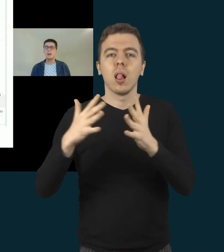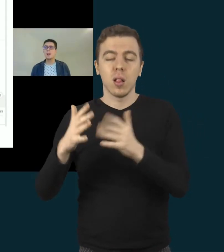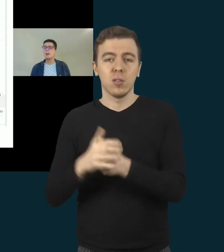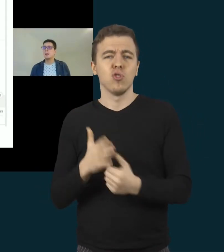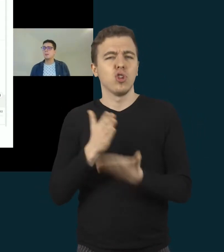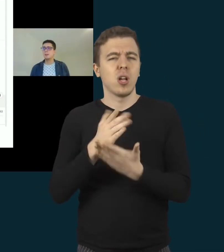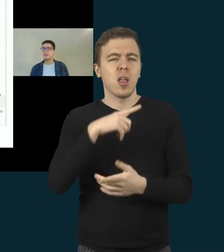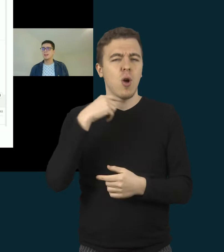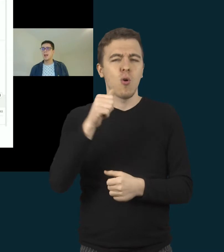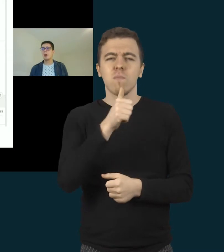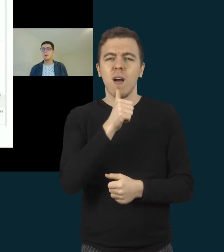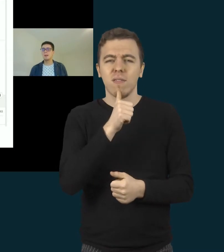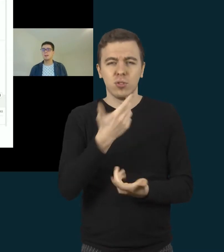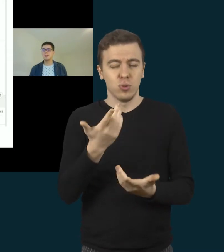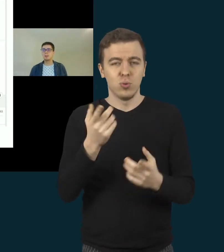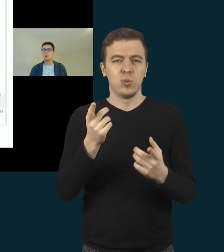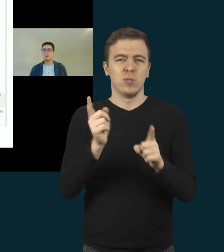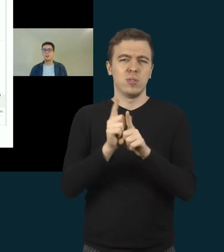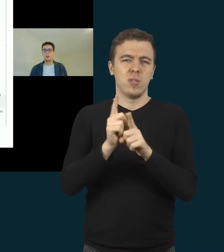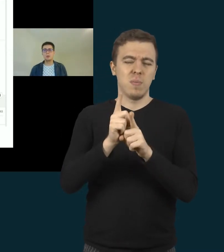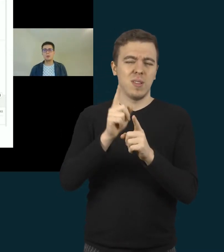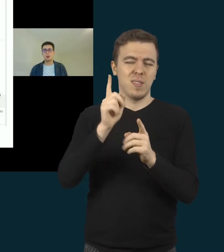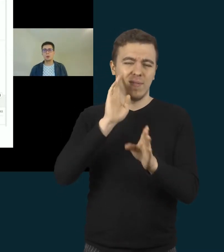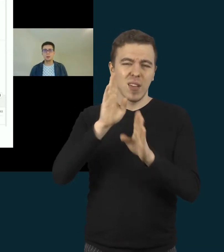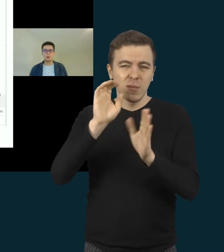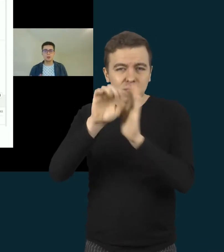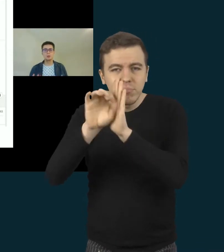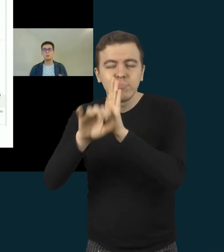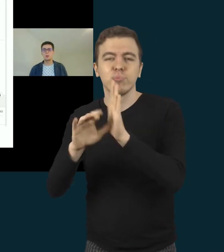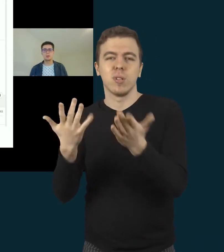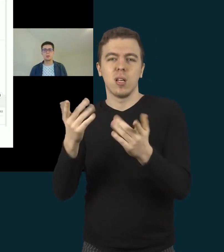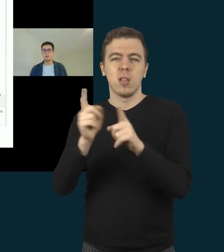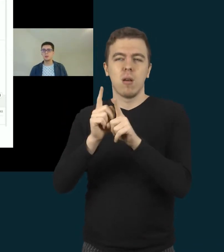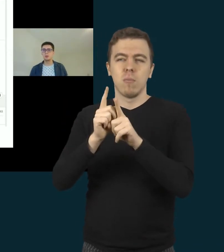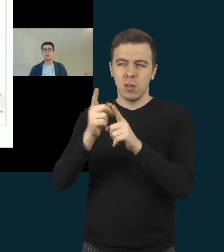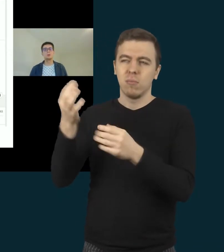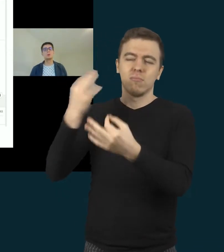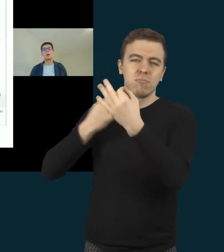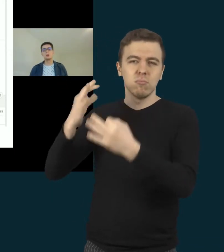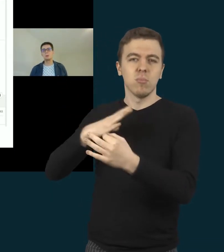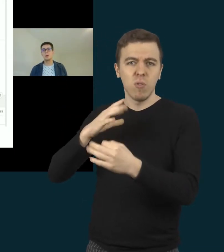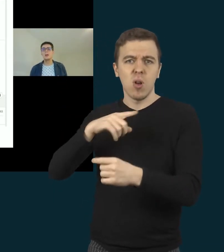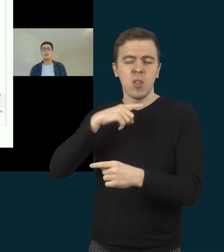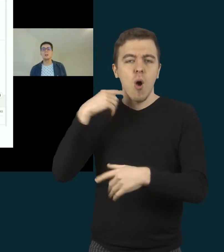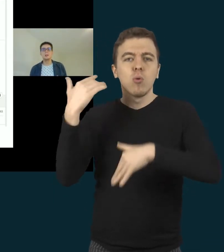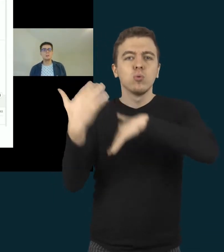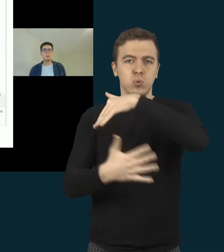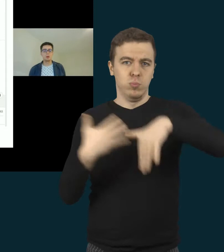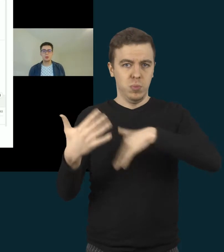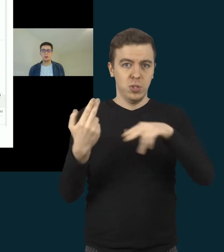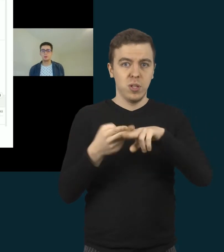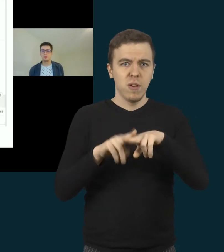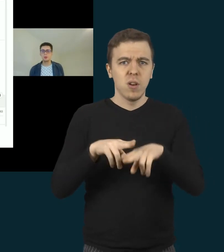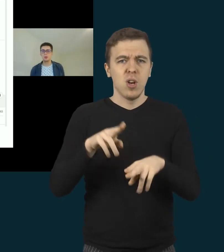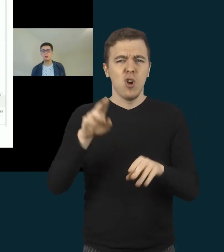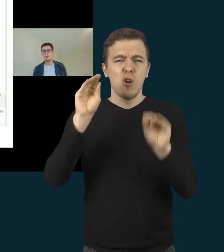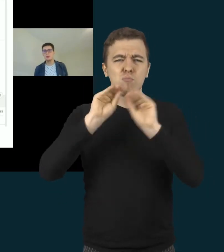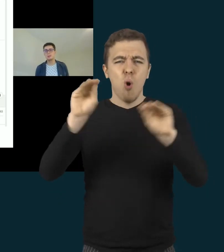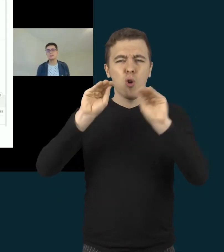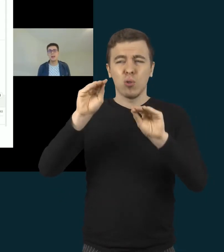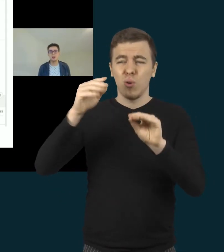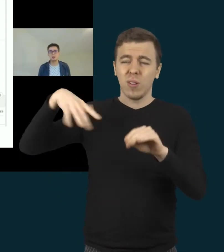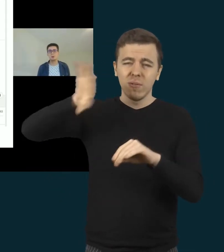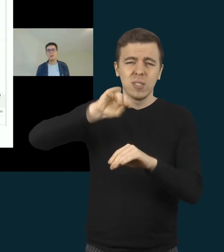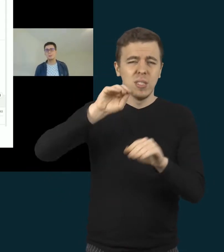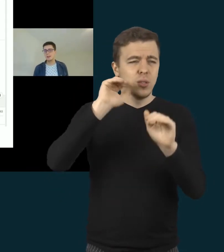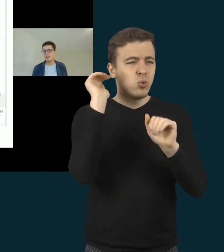mes girdėjome, kad daug tiek tėvų jautė tokio sumaištį, kad iš visų galų mokytojai siunčia užduotis,